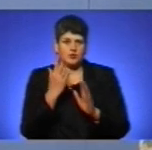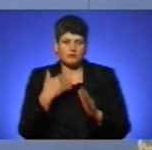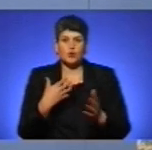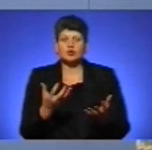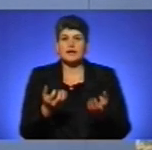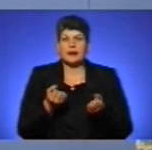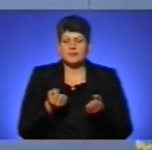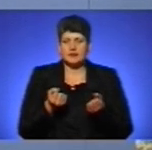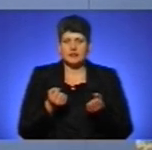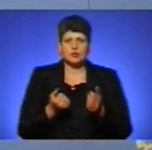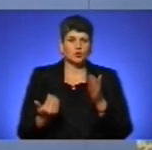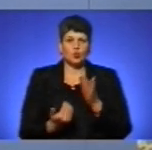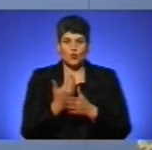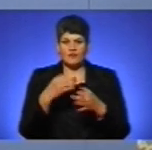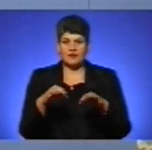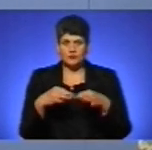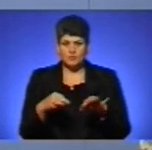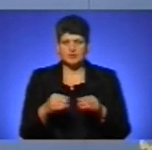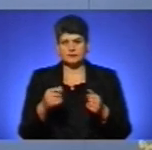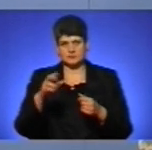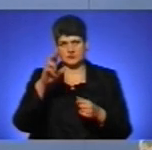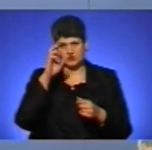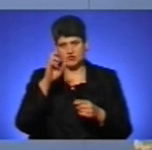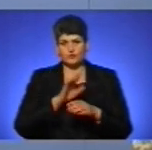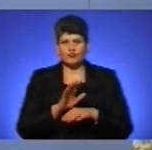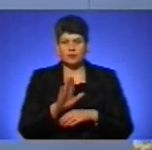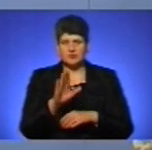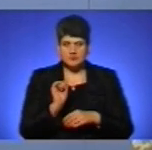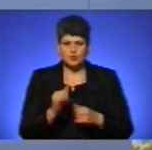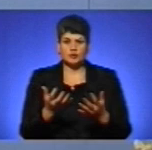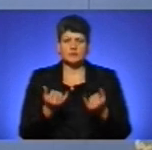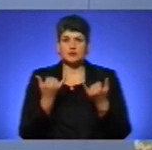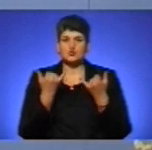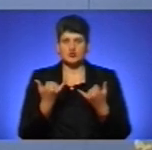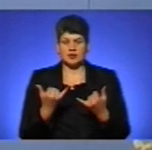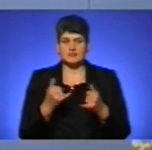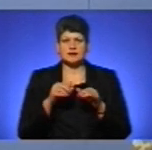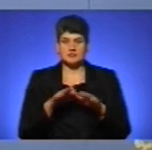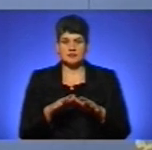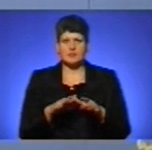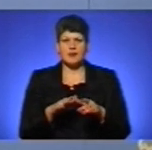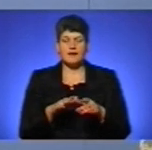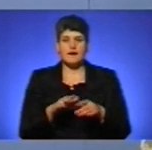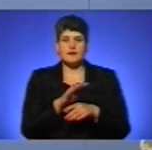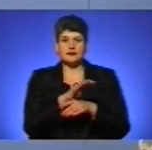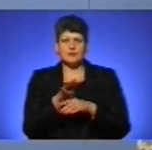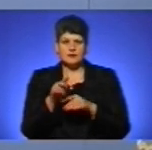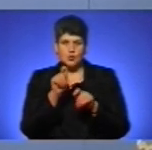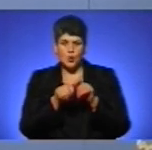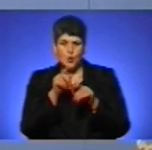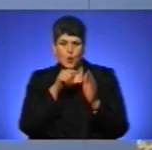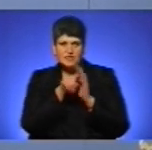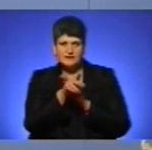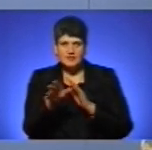нові автомобілі вітчизняного виробництва, ми отримали сучасні засоби артилерійської розвитки, сучасні засоби зв